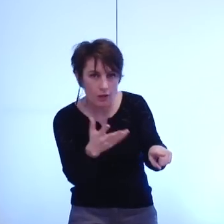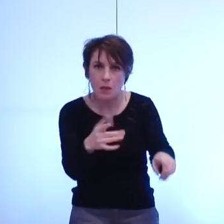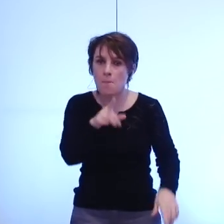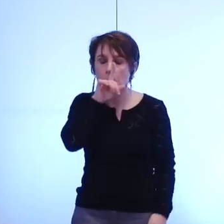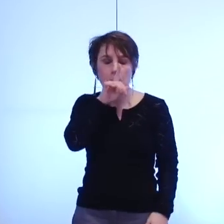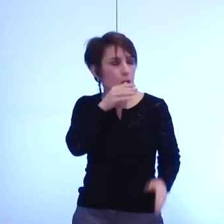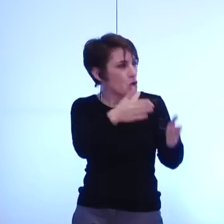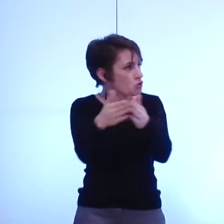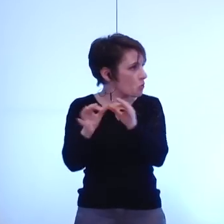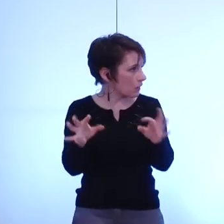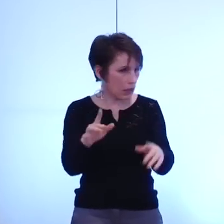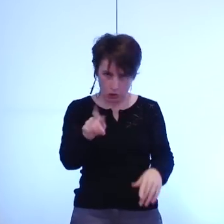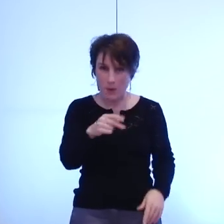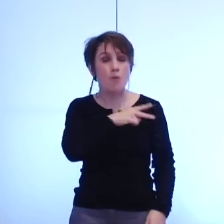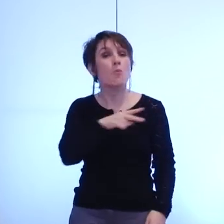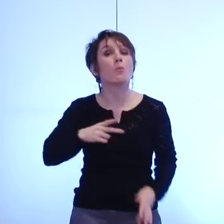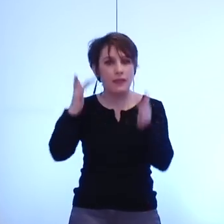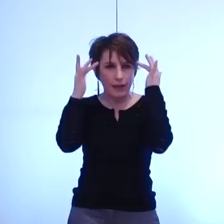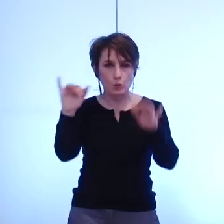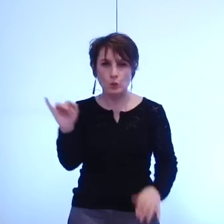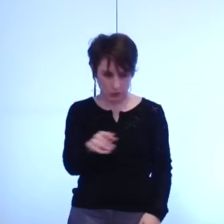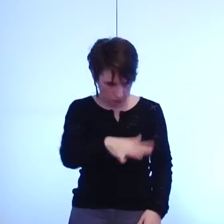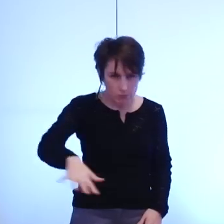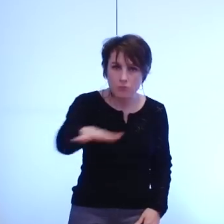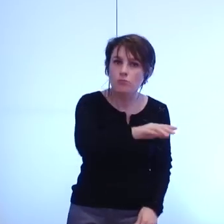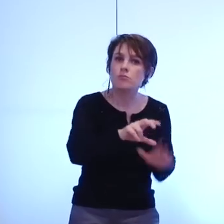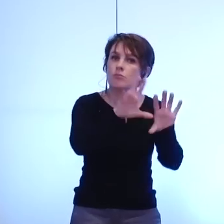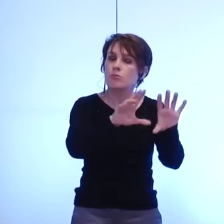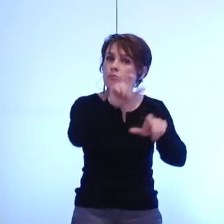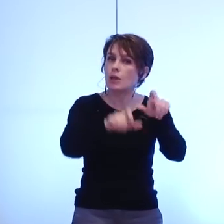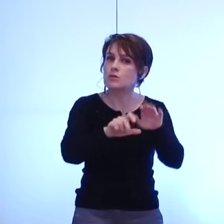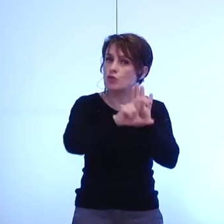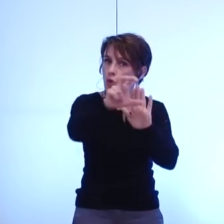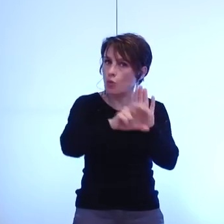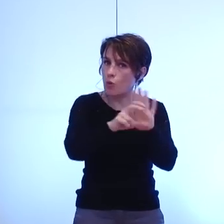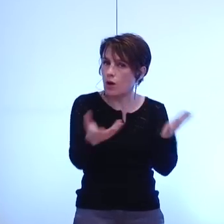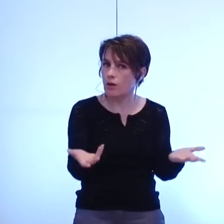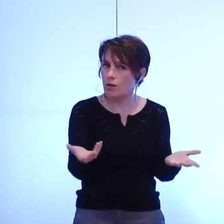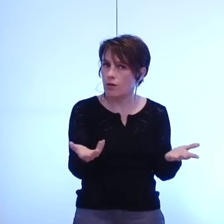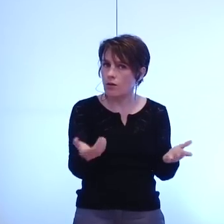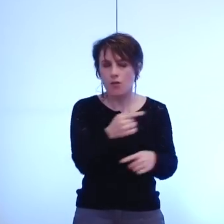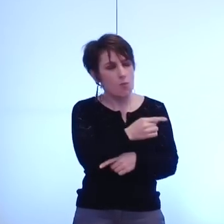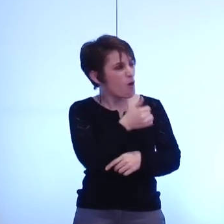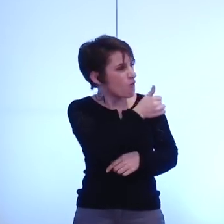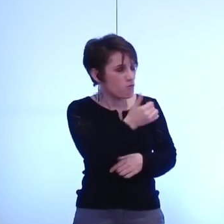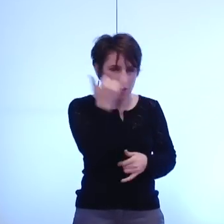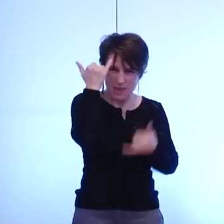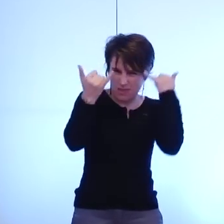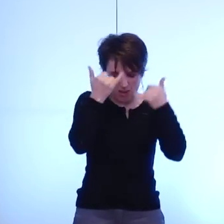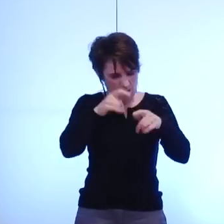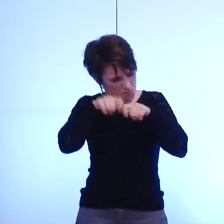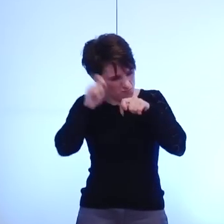culture leur appartient et la puissance publique doit être là pour accompagner pas pour tailler selon des doctrines ou des choix idéologiques.